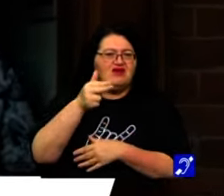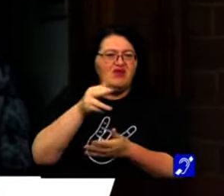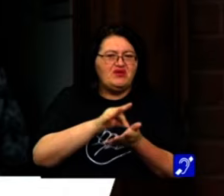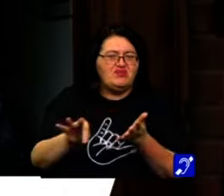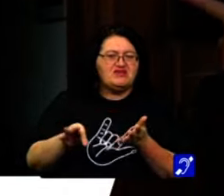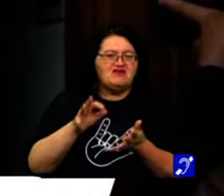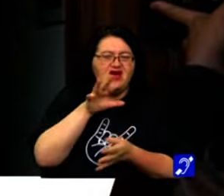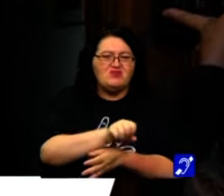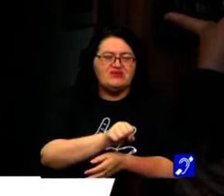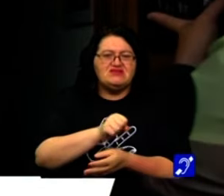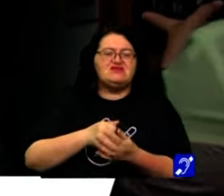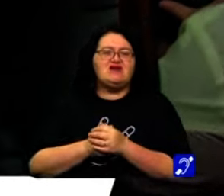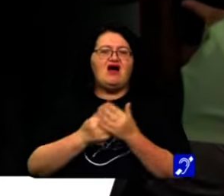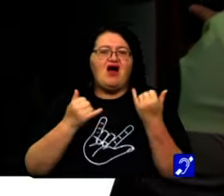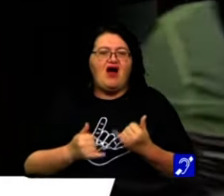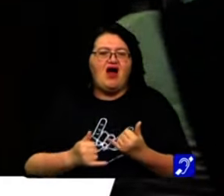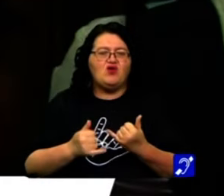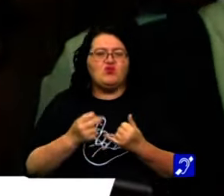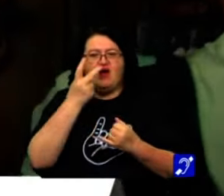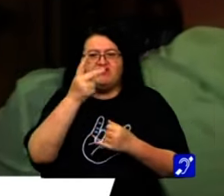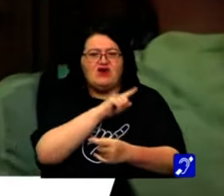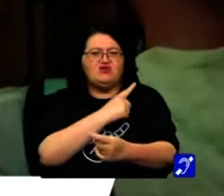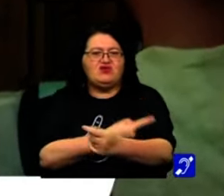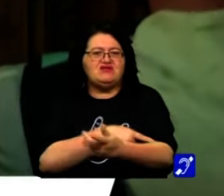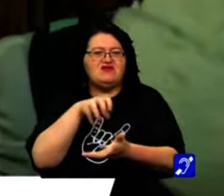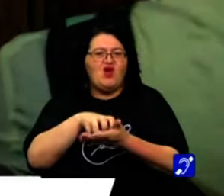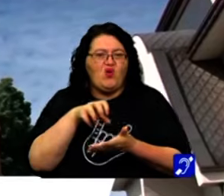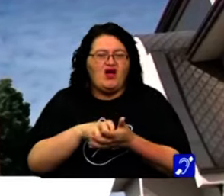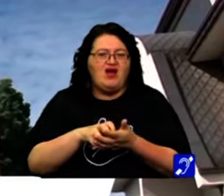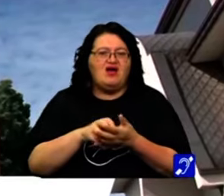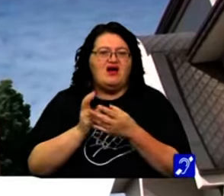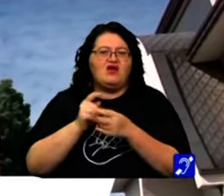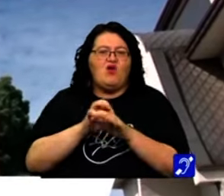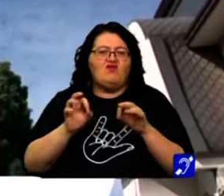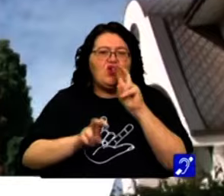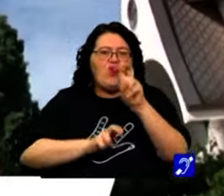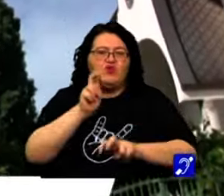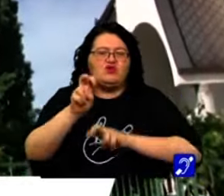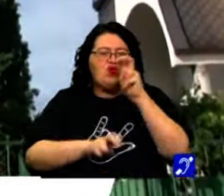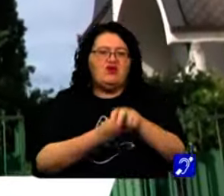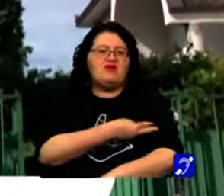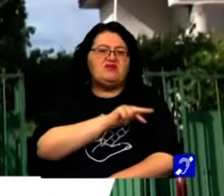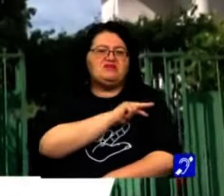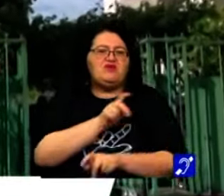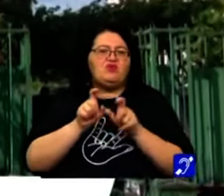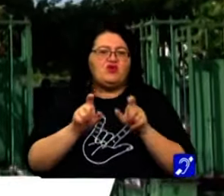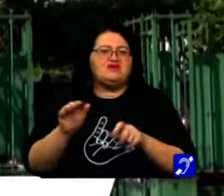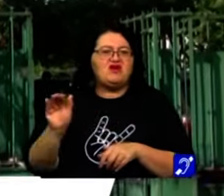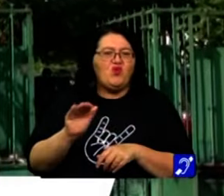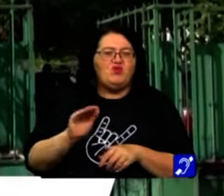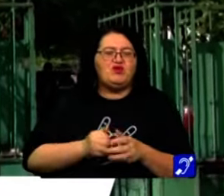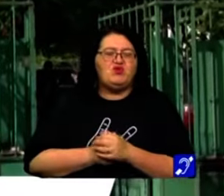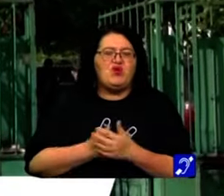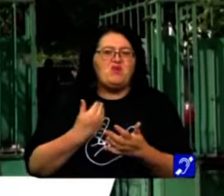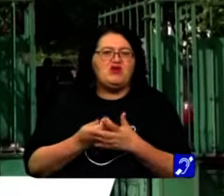camerele de supraveghere. Acum s-au sesizat și autoritățile locale care vor trimite în control, inclusiv reprezentanți de la protecția copilului,